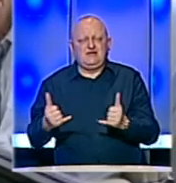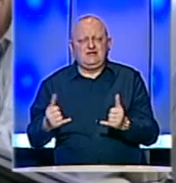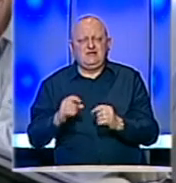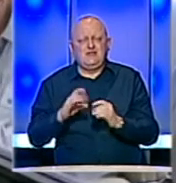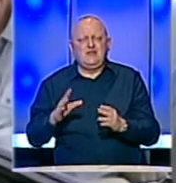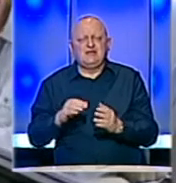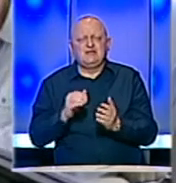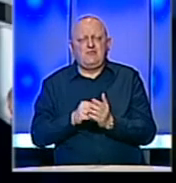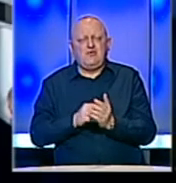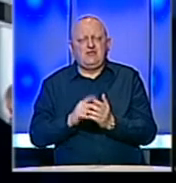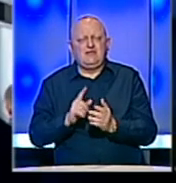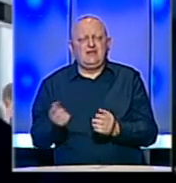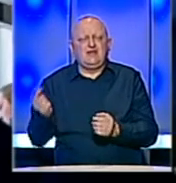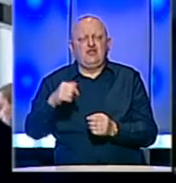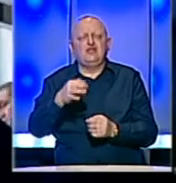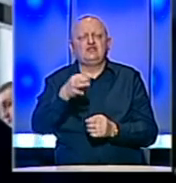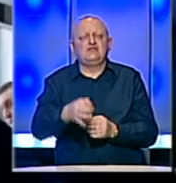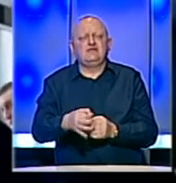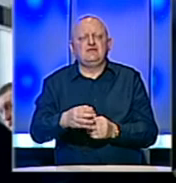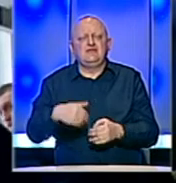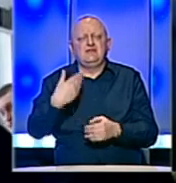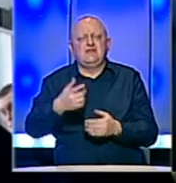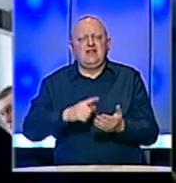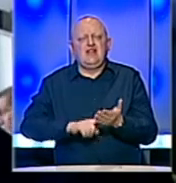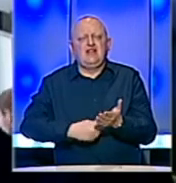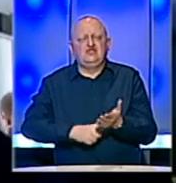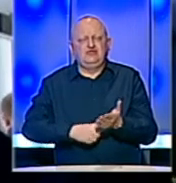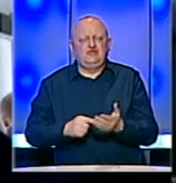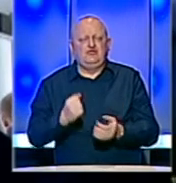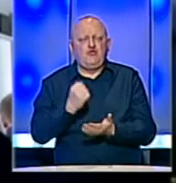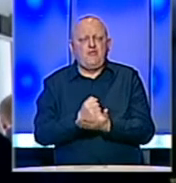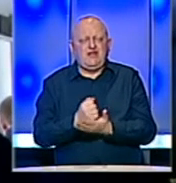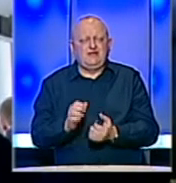da bez prijeke potrebe ne dolaze na lokaciju za izdavanje ličnih dokumenta.